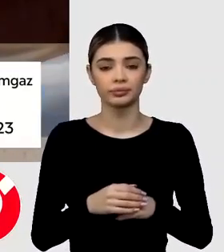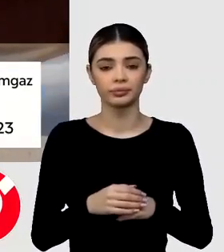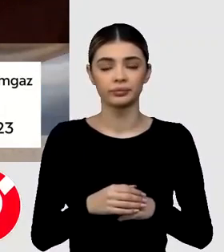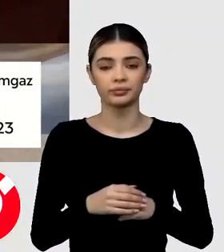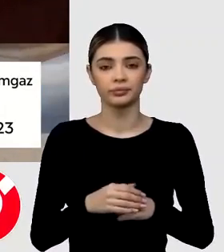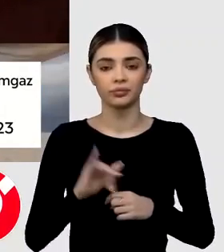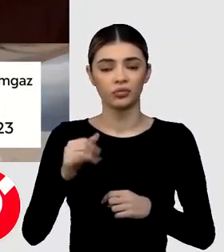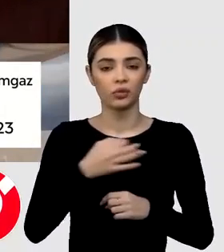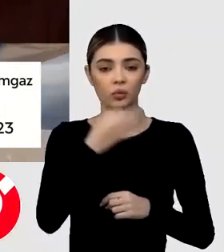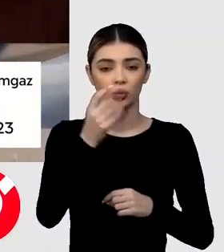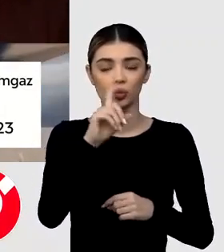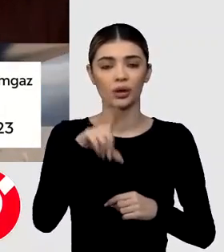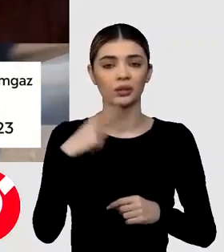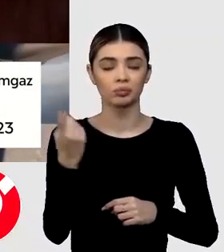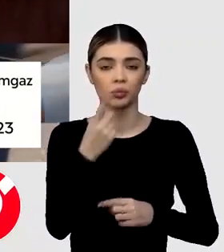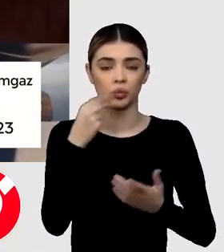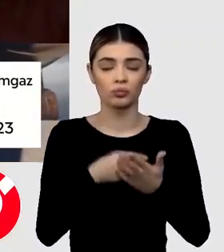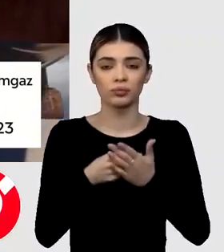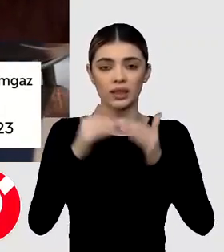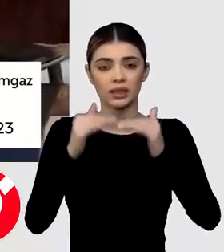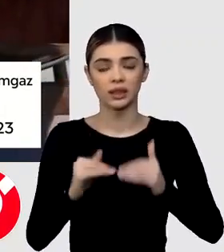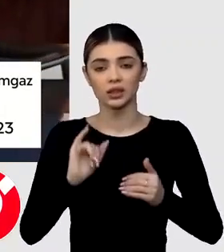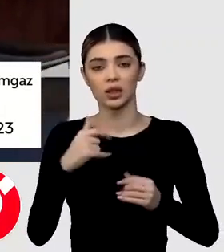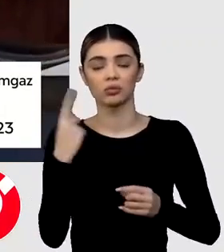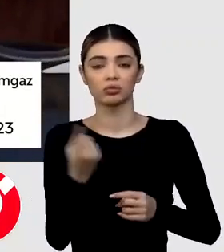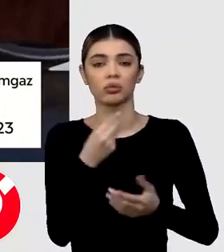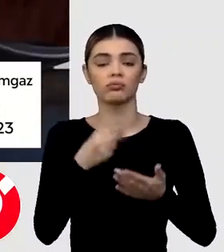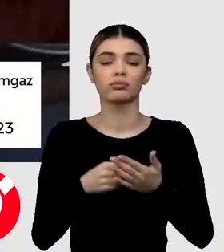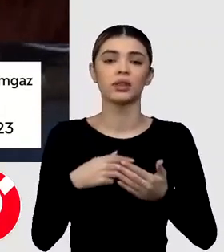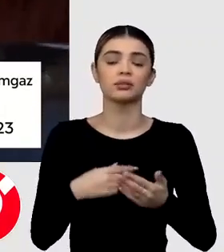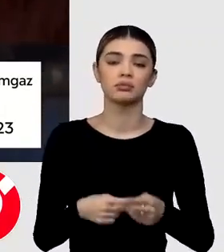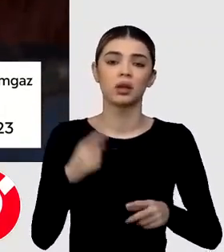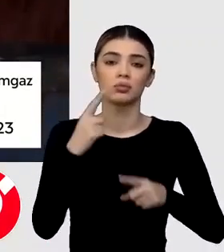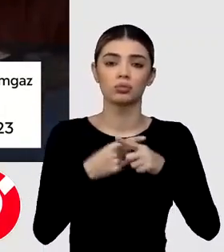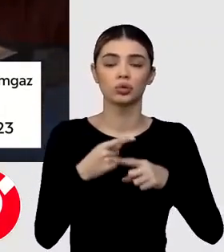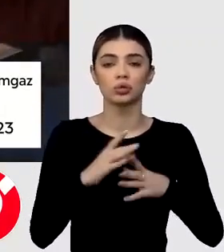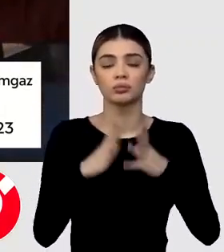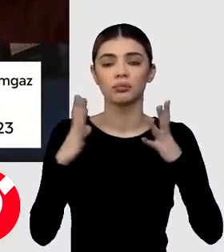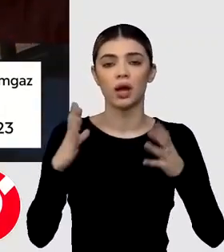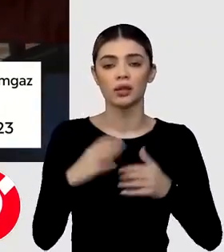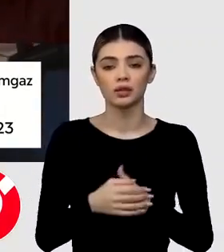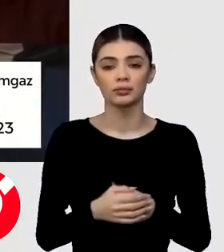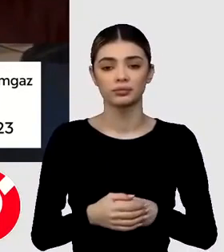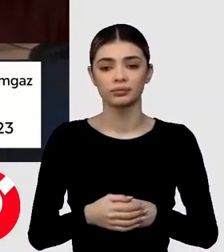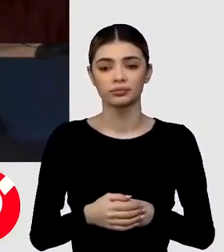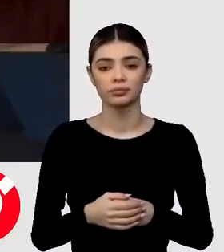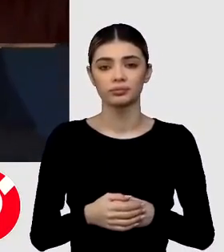este niciun preț scăzut, niciun preț foarte mare.